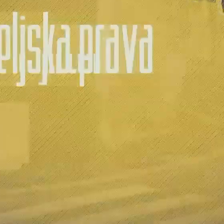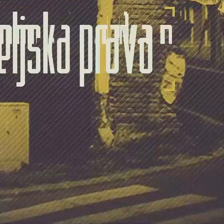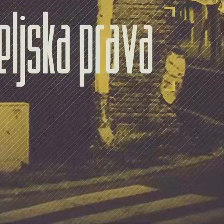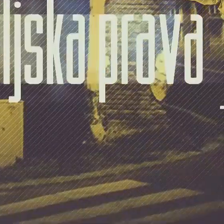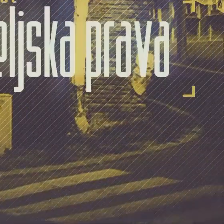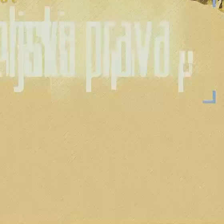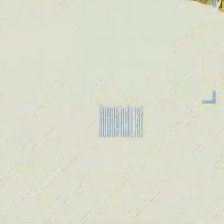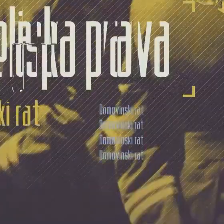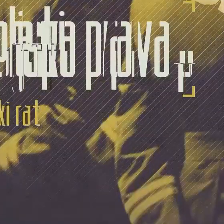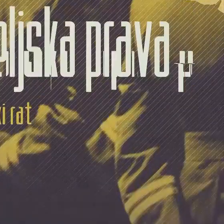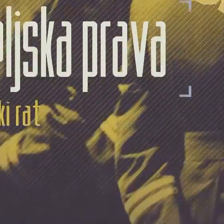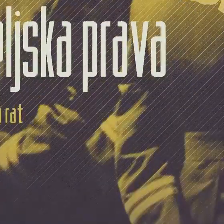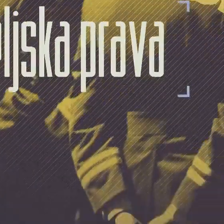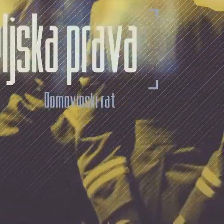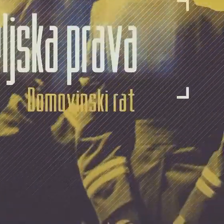Muzika